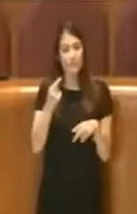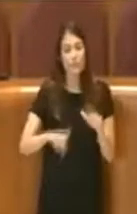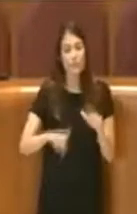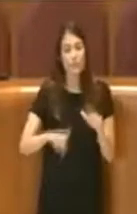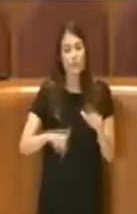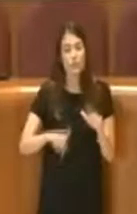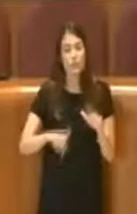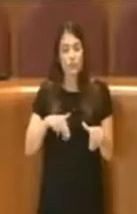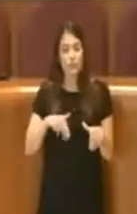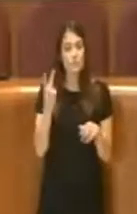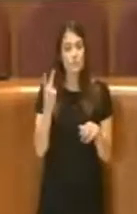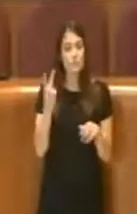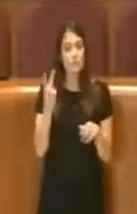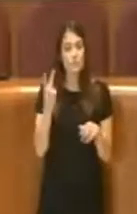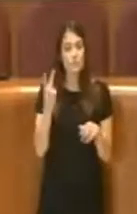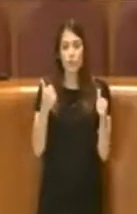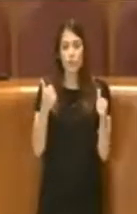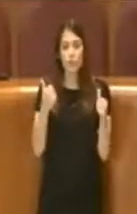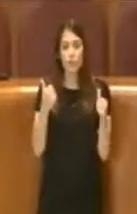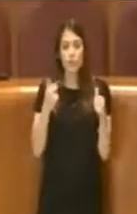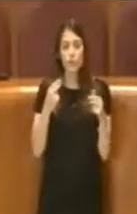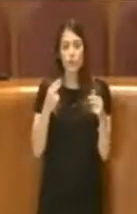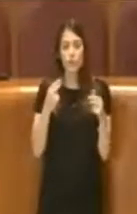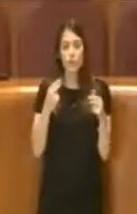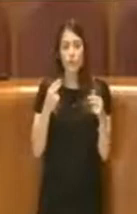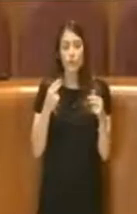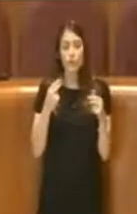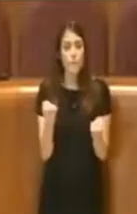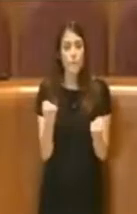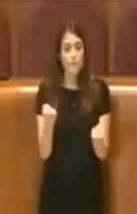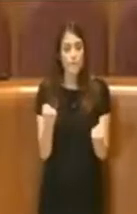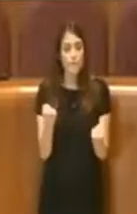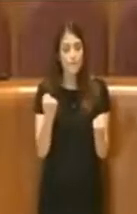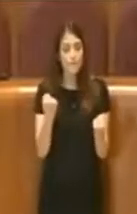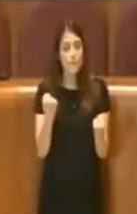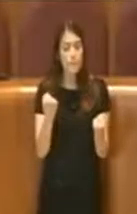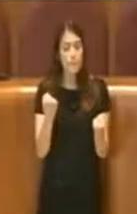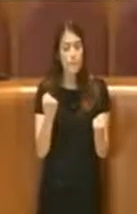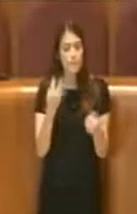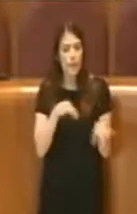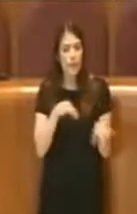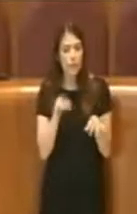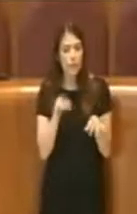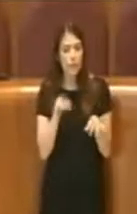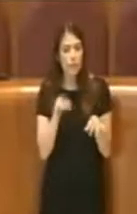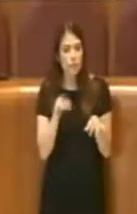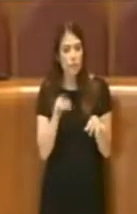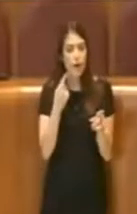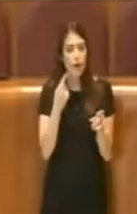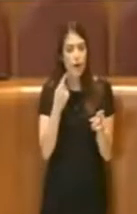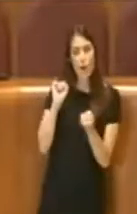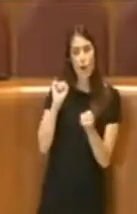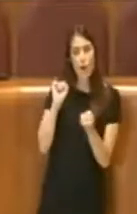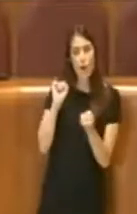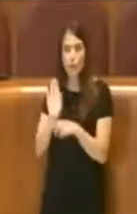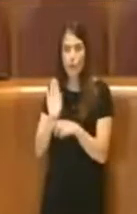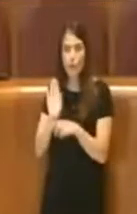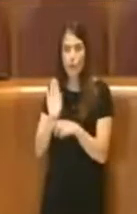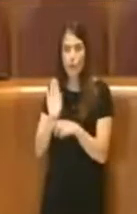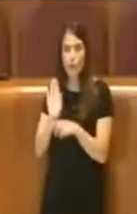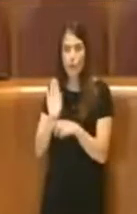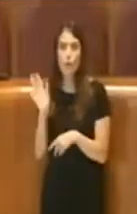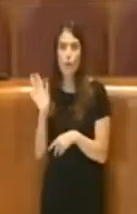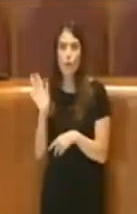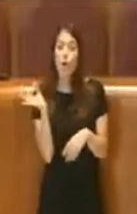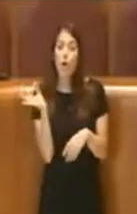opposero resistenza, attuando una strategia basata sull'osteggiare la politica degli invasori, anche